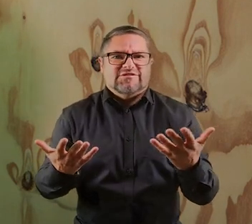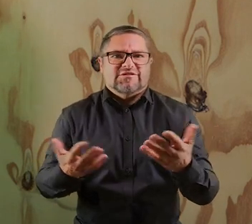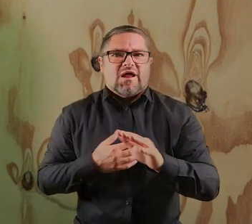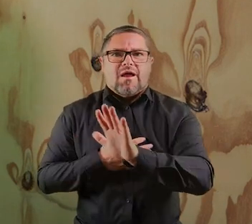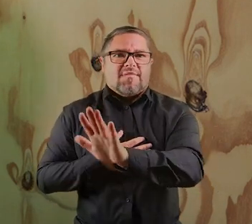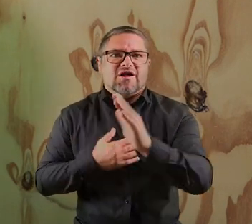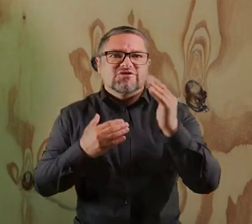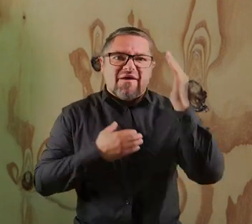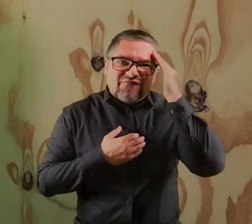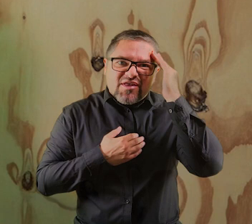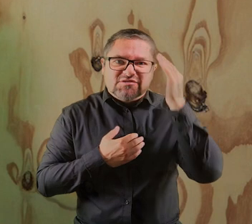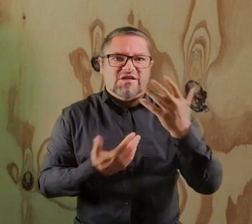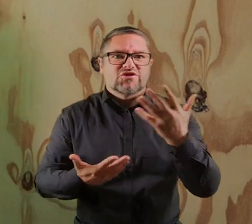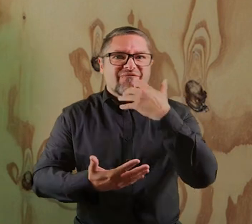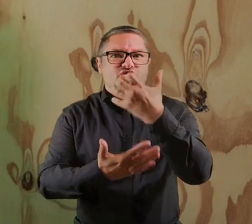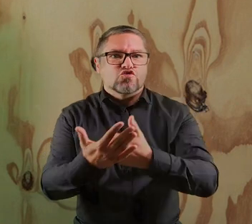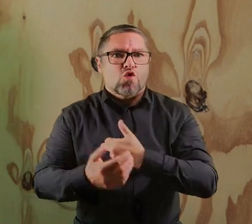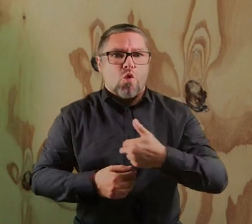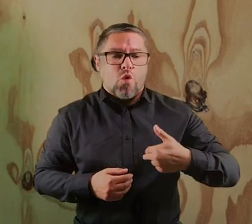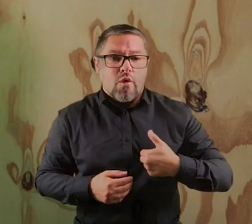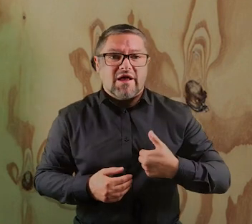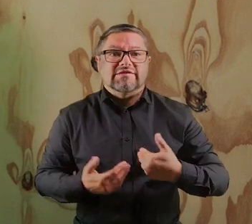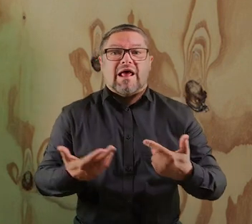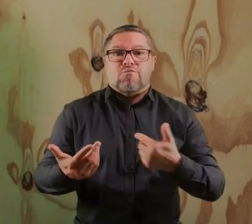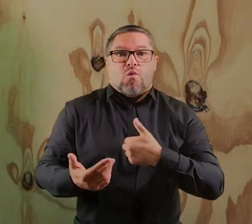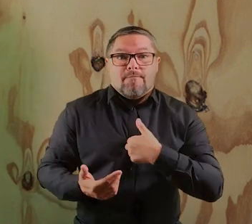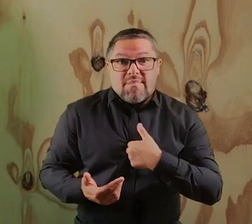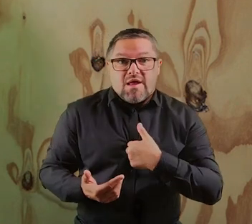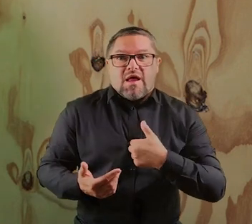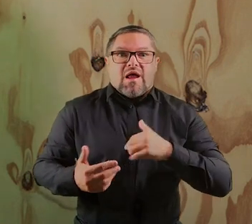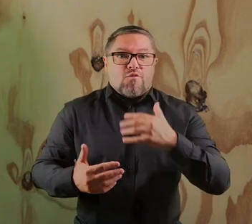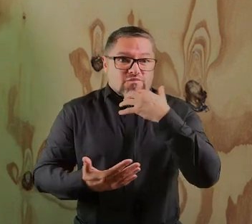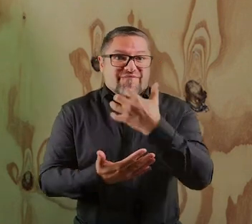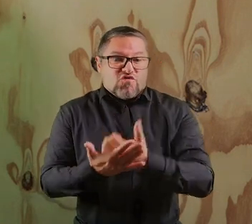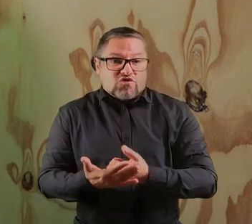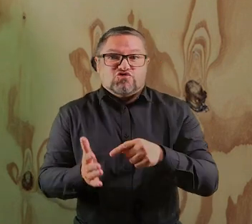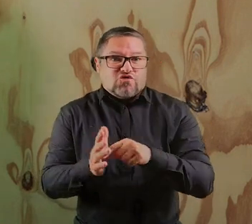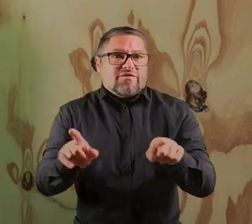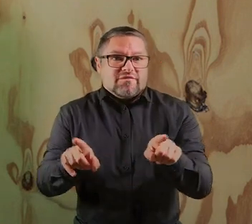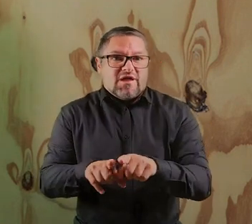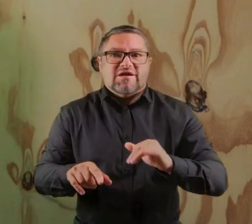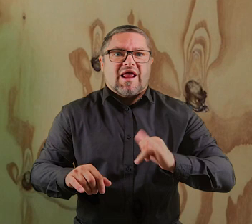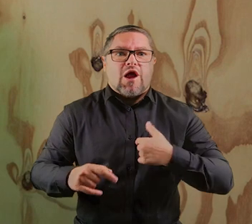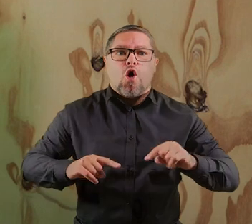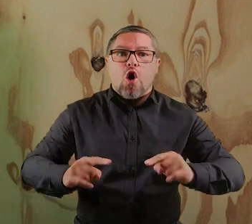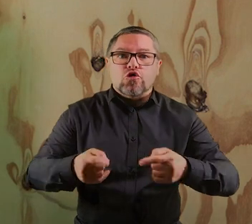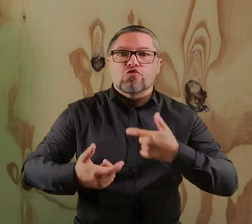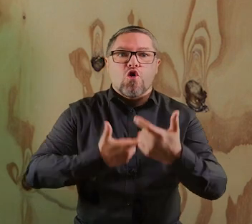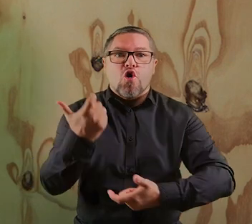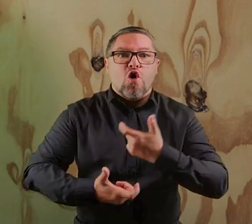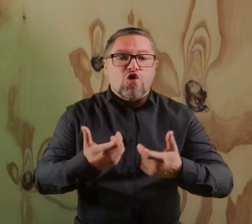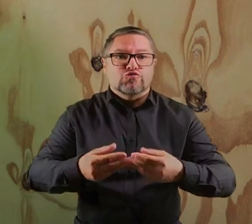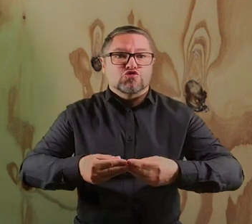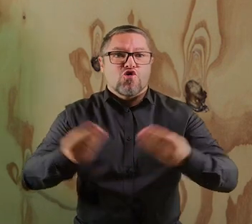ta wiedza, którą Państwo macie może być wykorzystywana u nas, albo gdzie my ją, czy w jaki sposób możemy ją wykorzystać, żeby jako organizacja